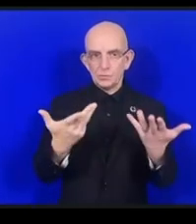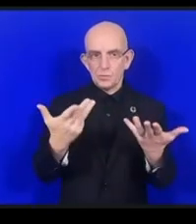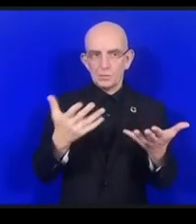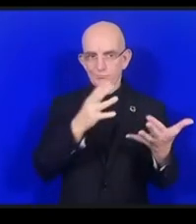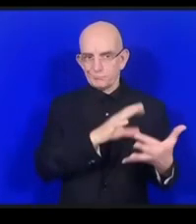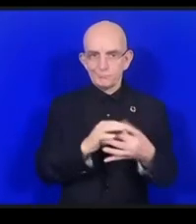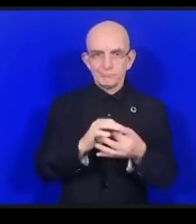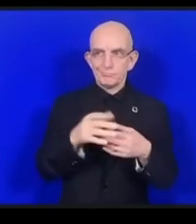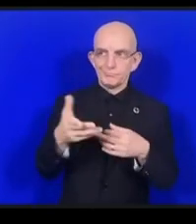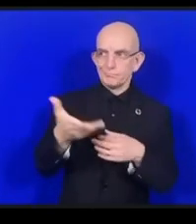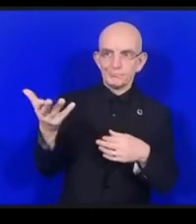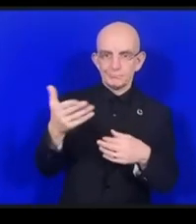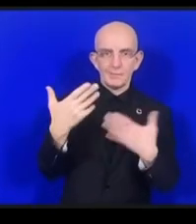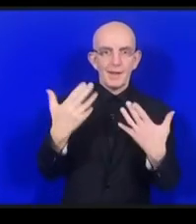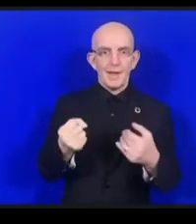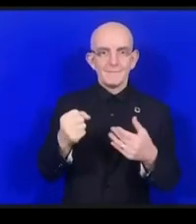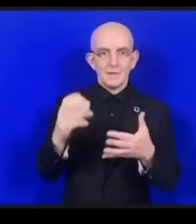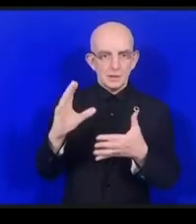の一つなんです